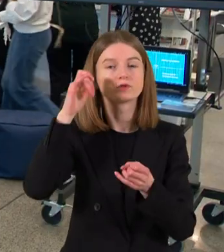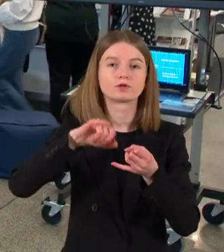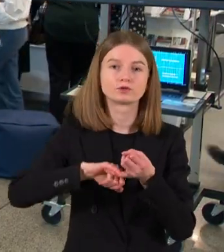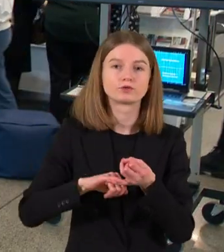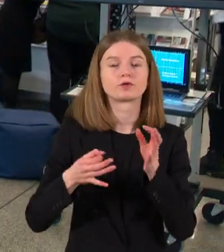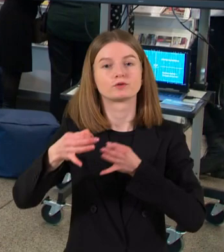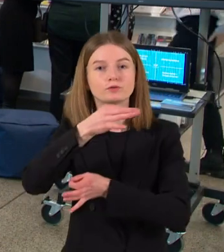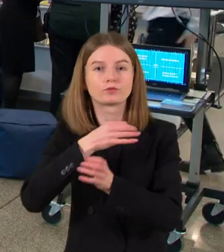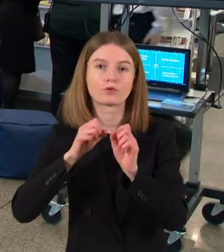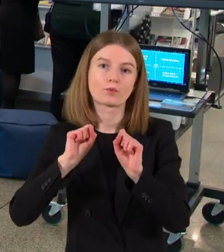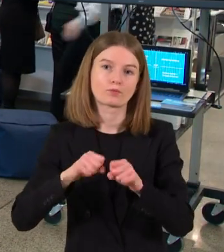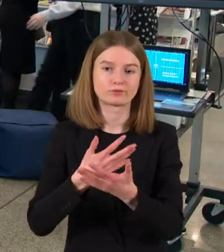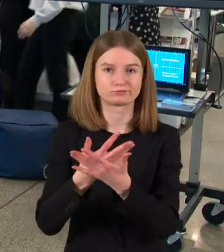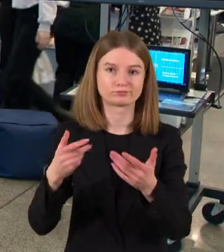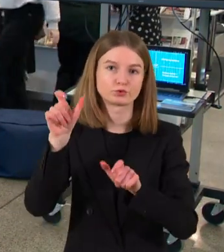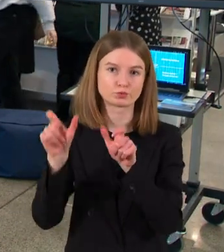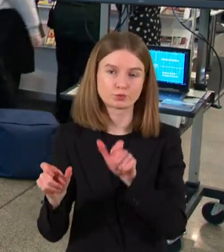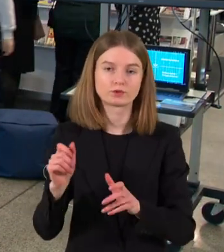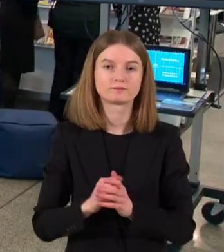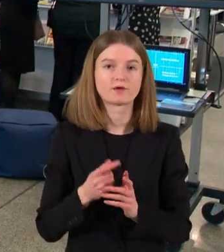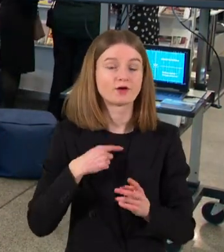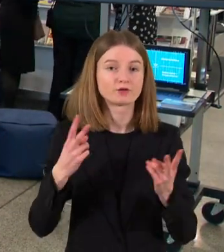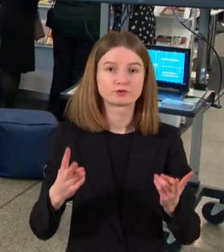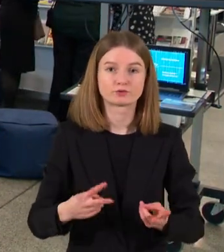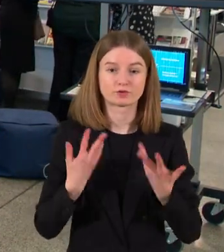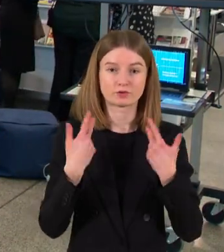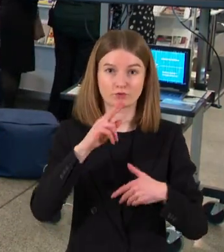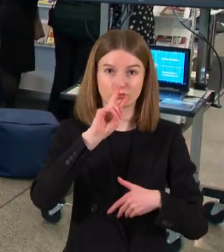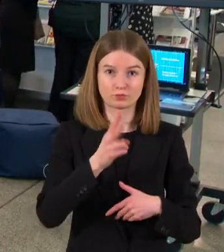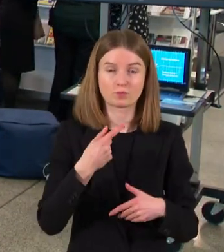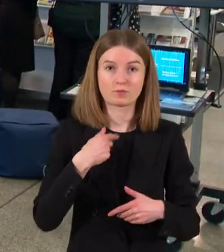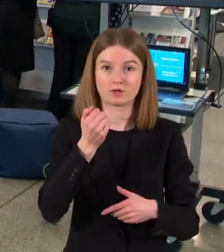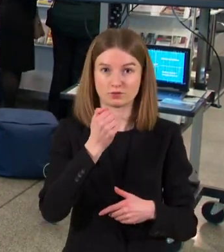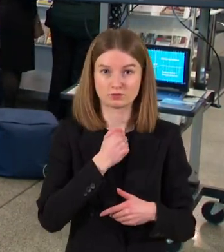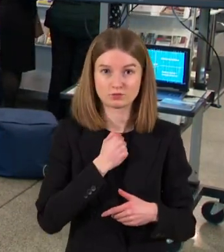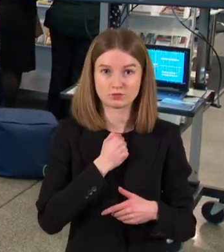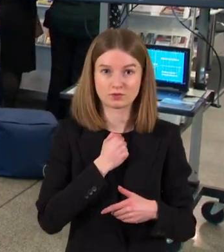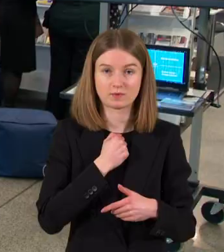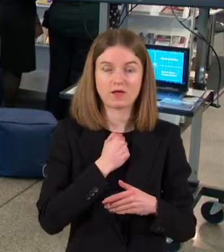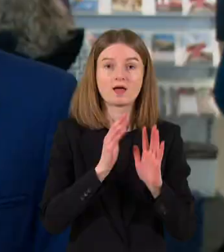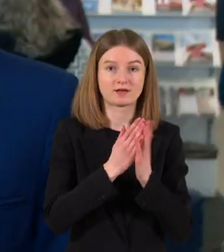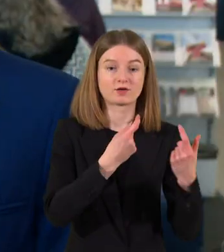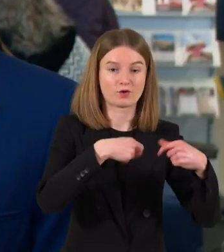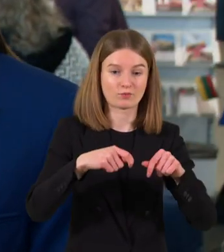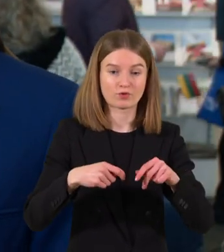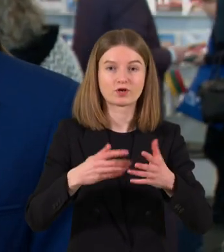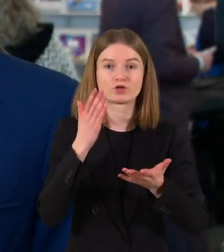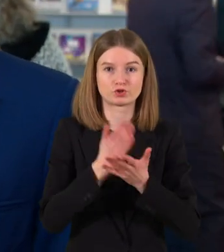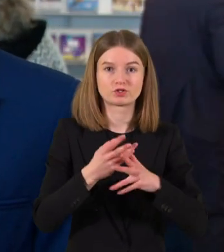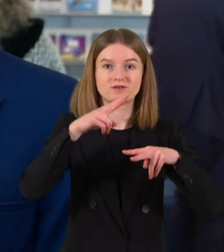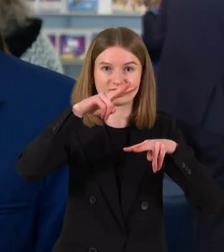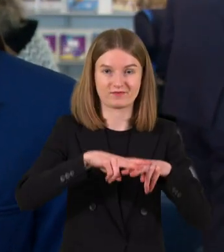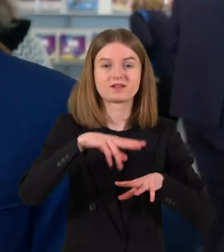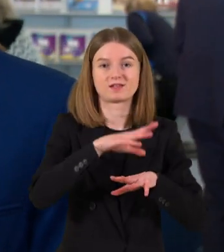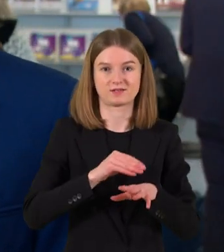bei kūrėjais. Aš labai džiaugiuosi, kad jau antrus metus iš eilės turime Seimos tendą knygų mugėje. Manau, kad tai labai graži